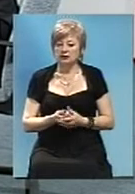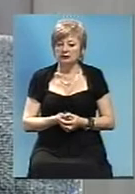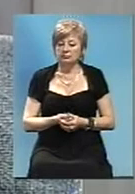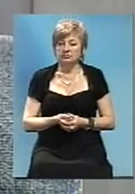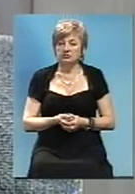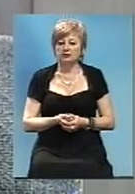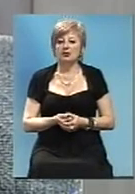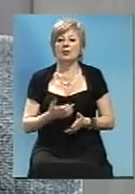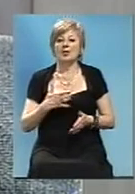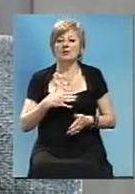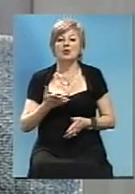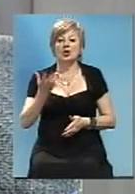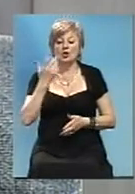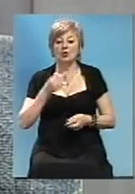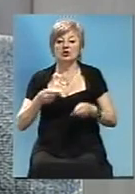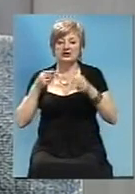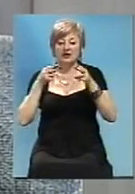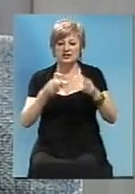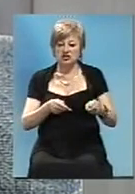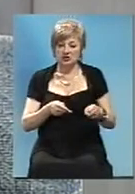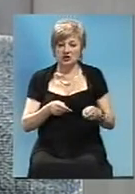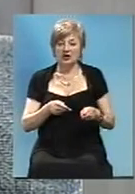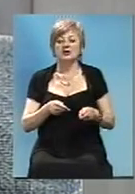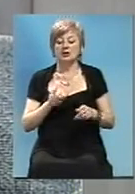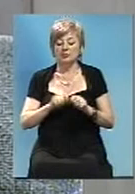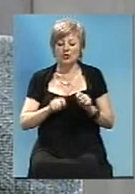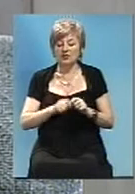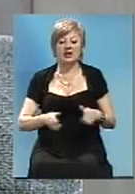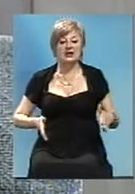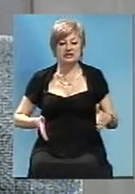Ми, коли виїжджали і дефектовали дороги,